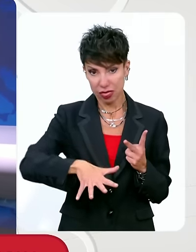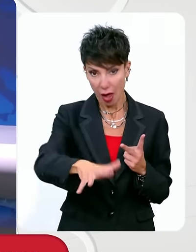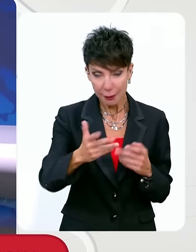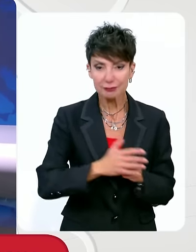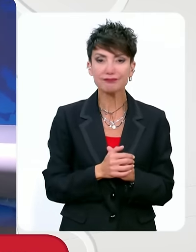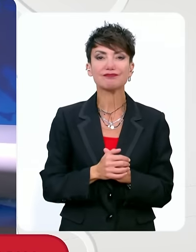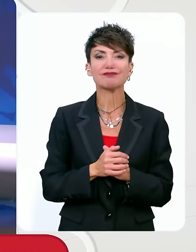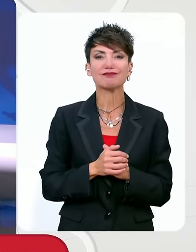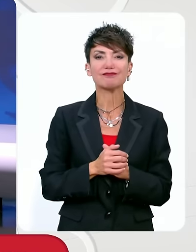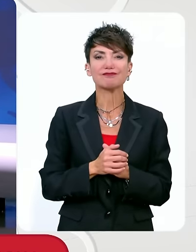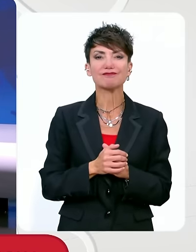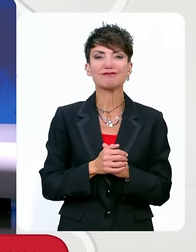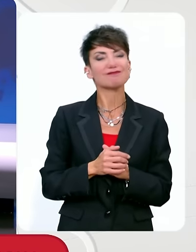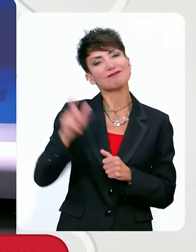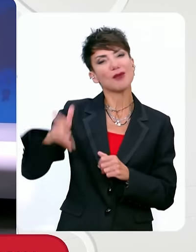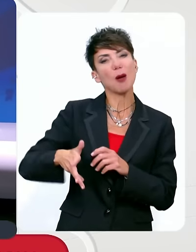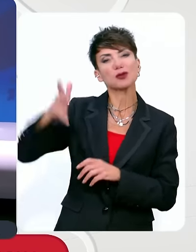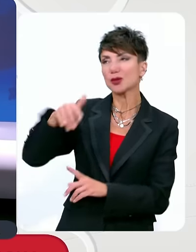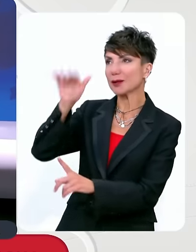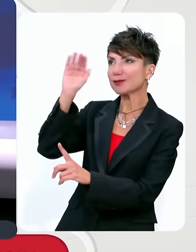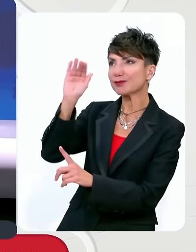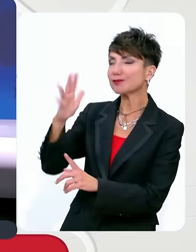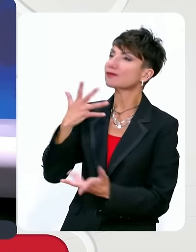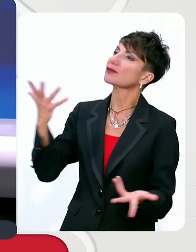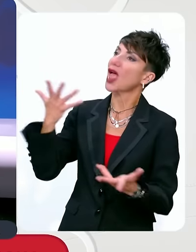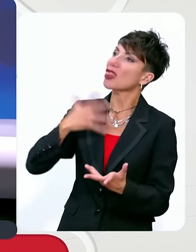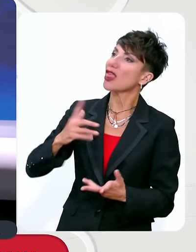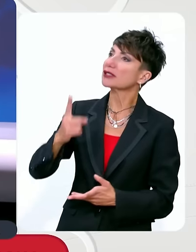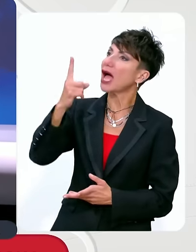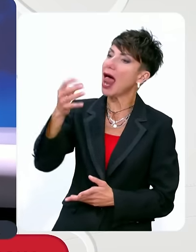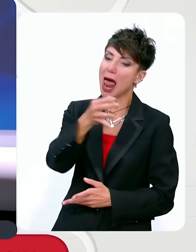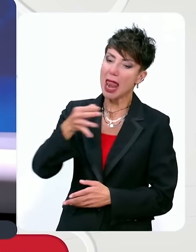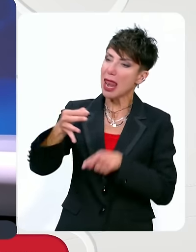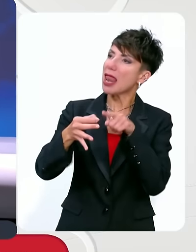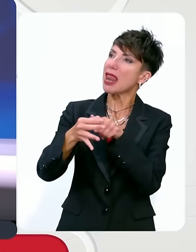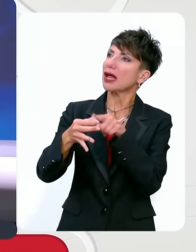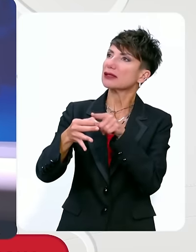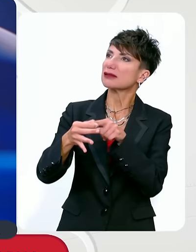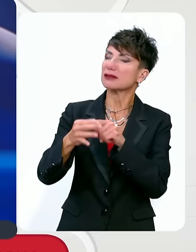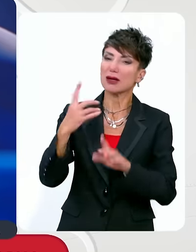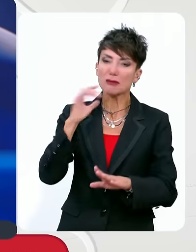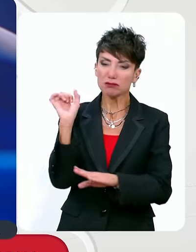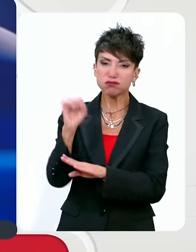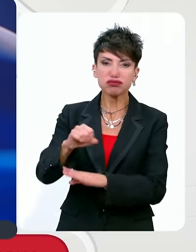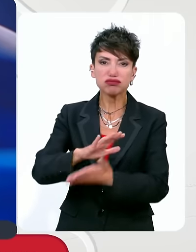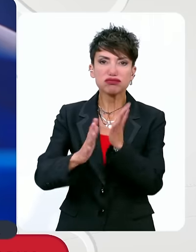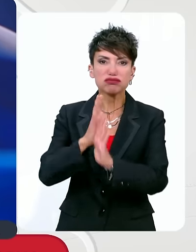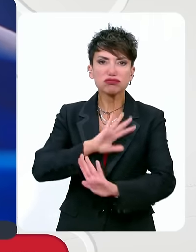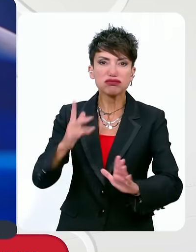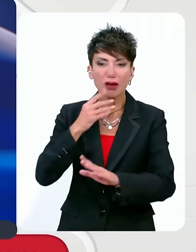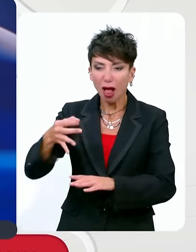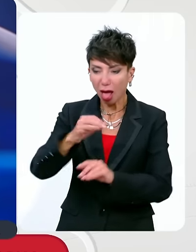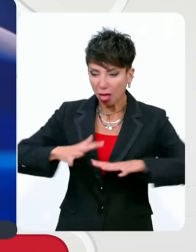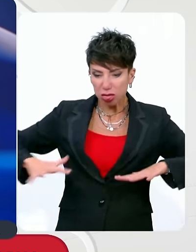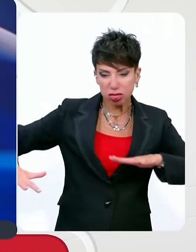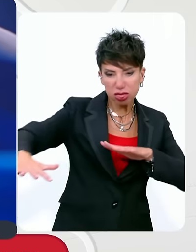πολιτικό αρχηγό θα ήθελε να βρεθεί σε ένα εγκαταλελειμμένο νησί. Να αποκλειστεί εκεί και διάλεξε εσάς και είπε με τον κ. Κουτσούμπα για να μου εξηγήσει πώς μπορεί